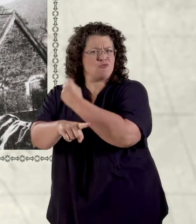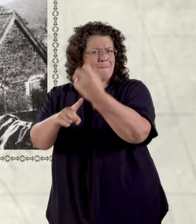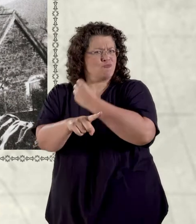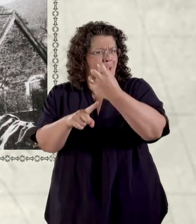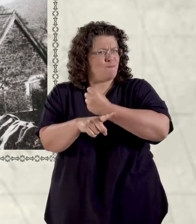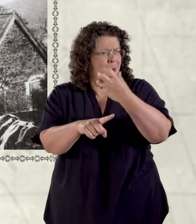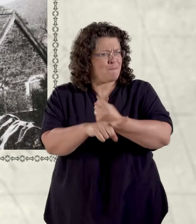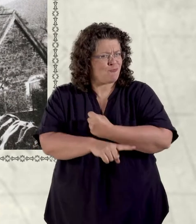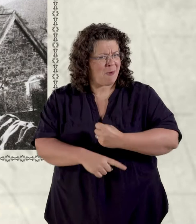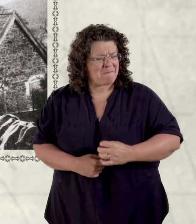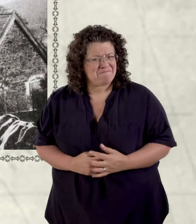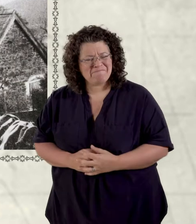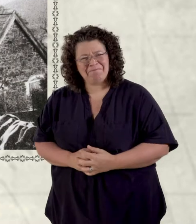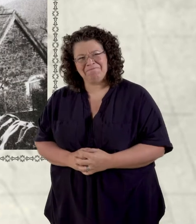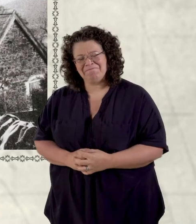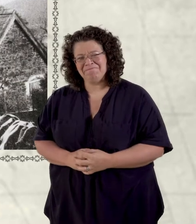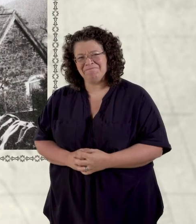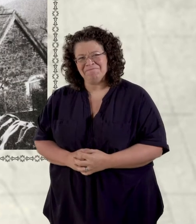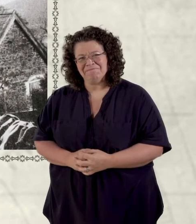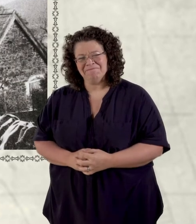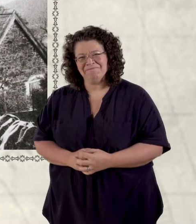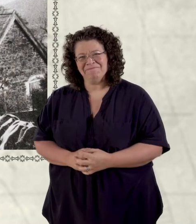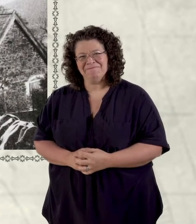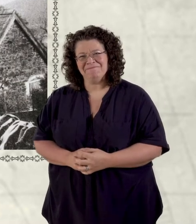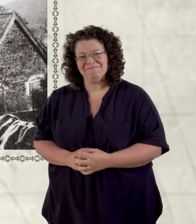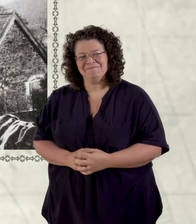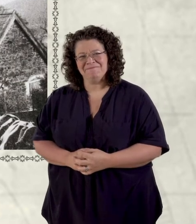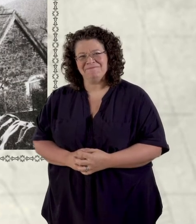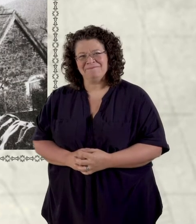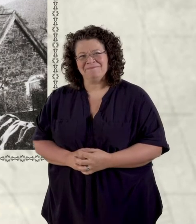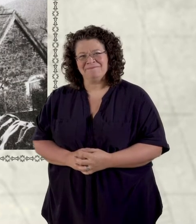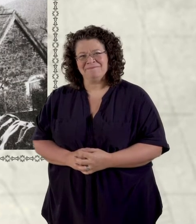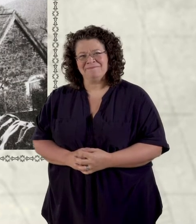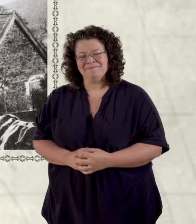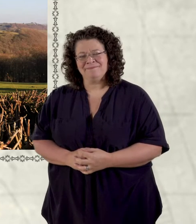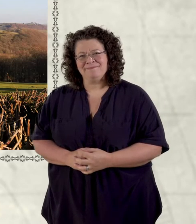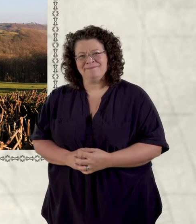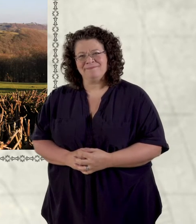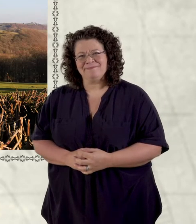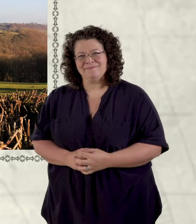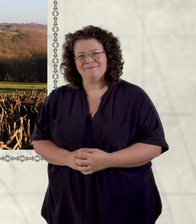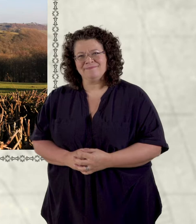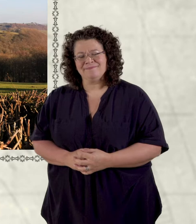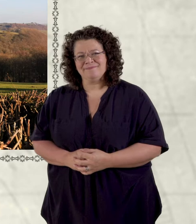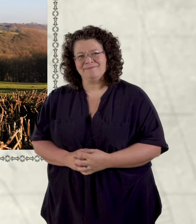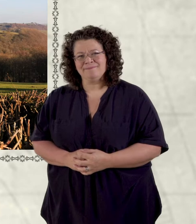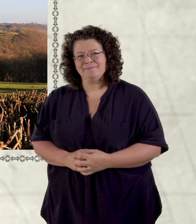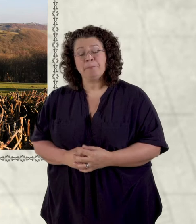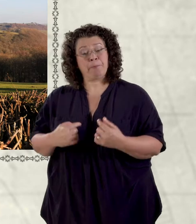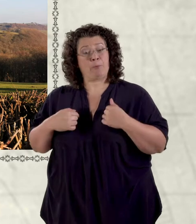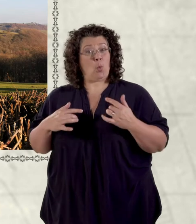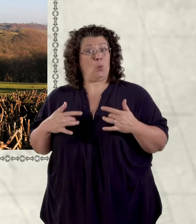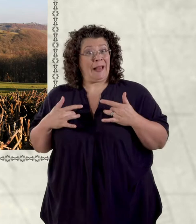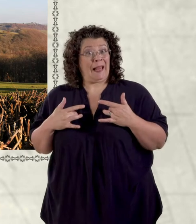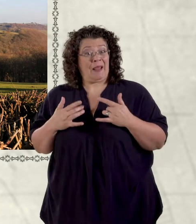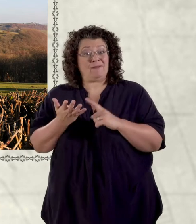blynyddodd i ddod fy mod i'n mynd i gymryd pob cyfle a ddaw. Ac er o'n i'n byw yn Llandinam, o'n i'n